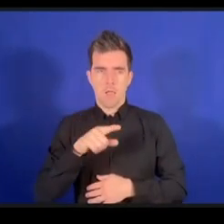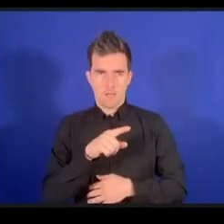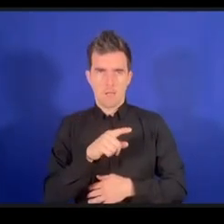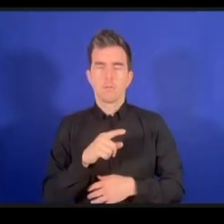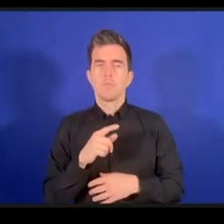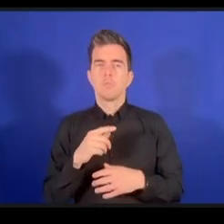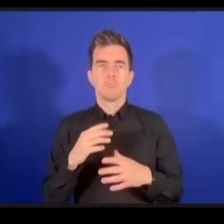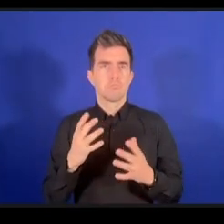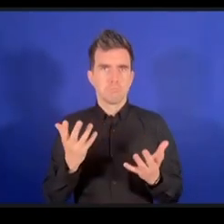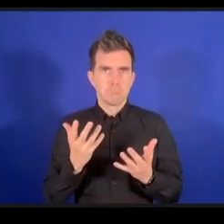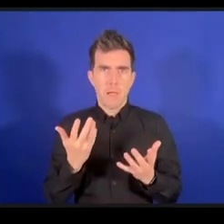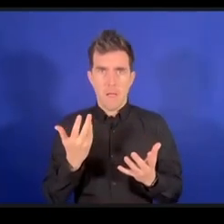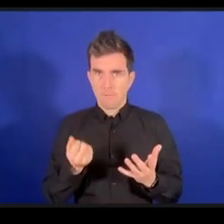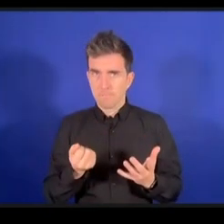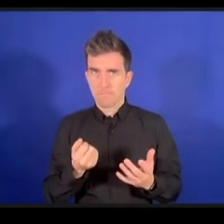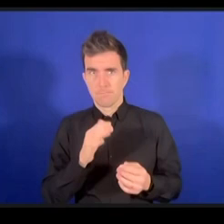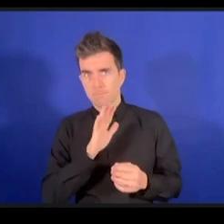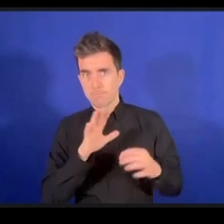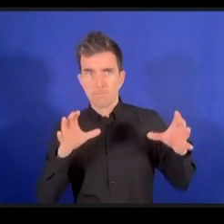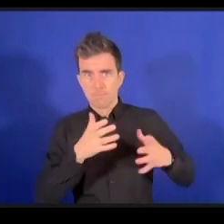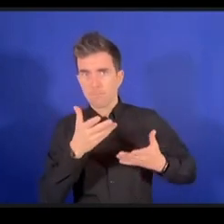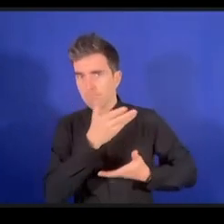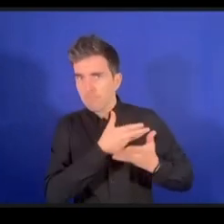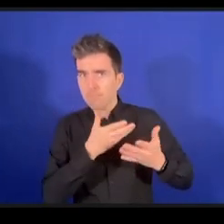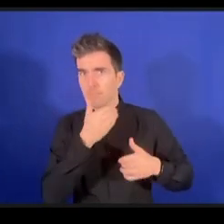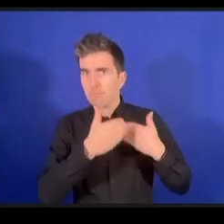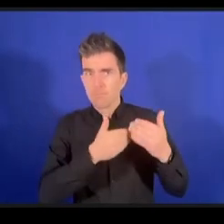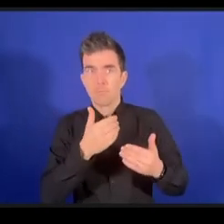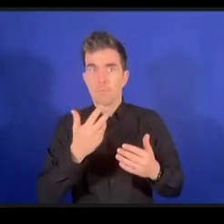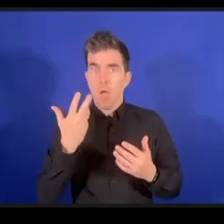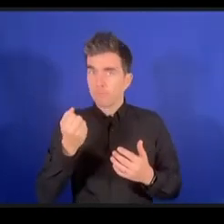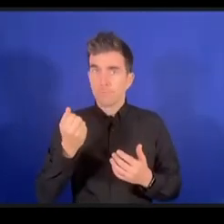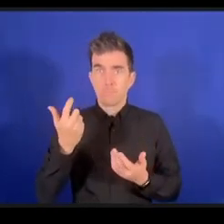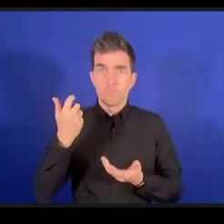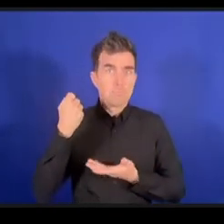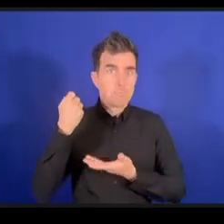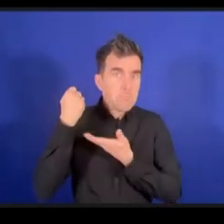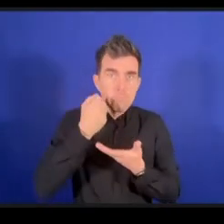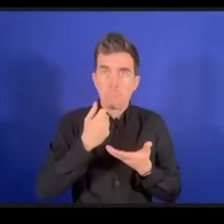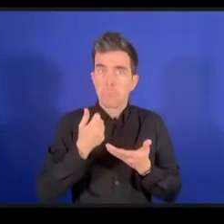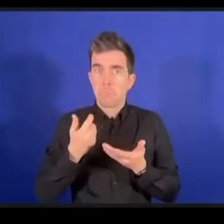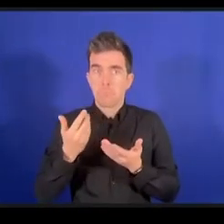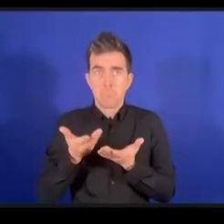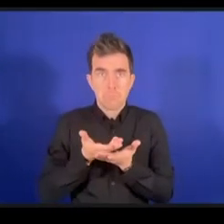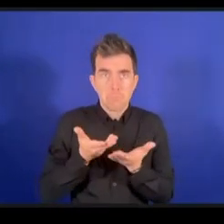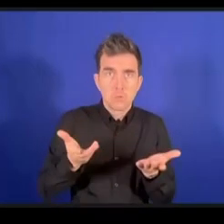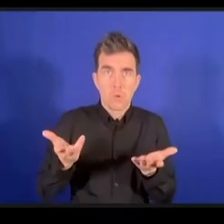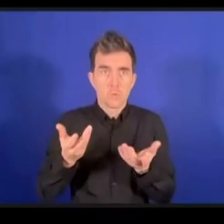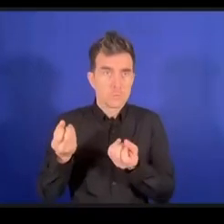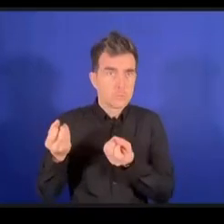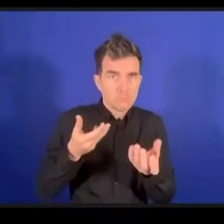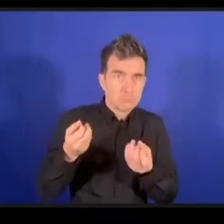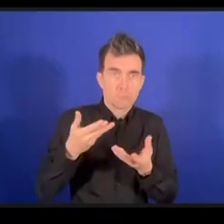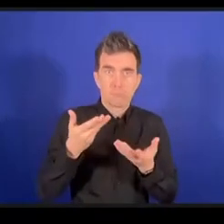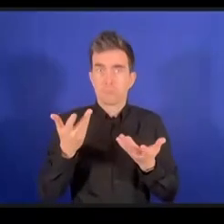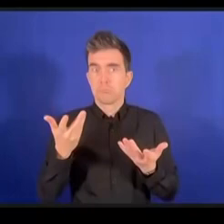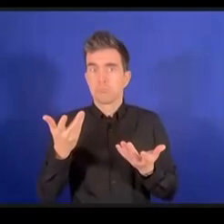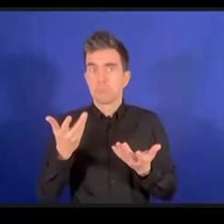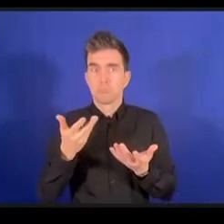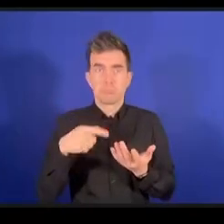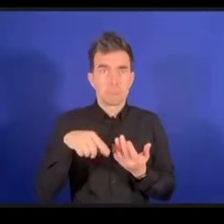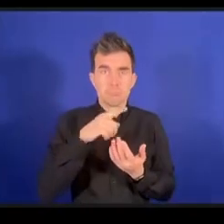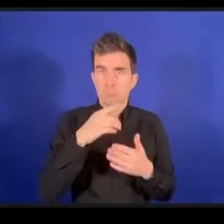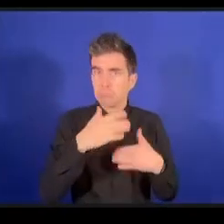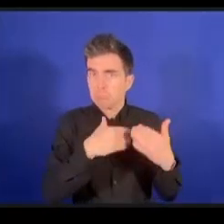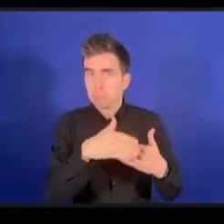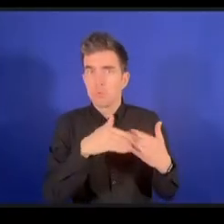إلى كيف يمكن لتحالفات الدينامية أن تعمل معا